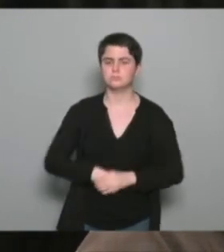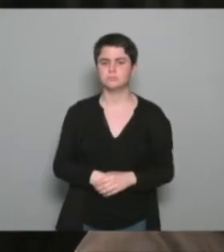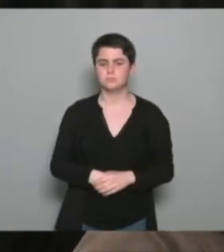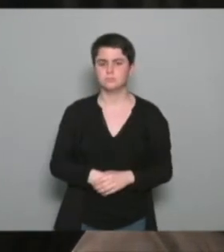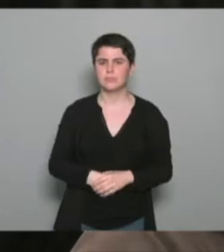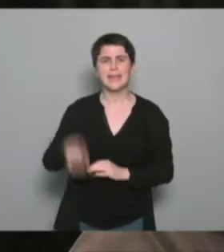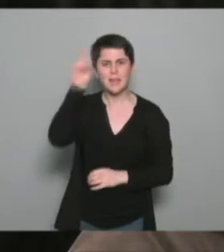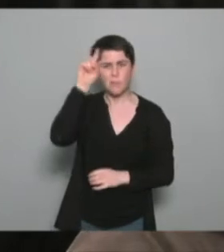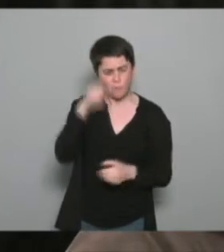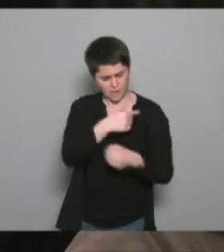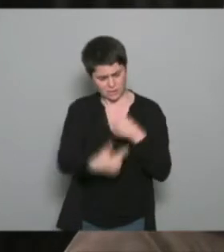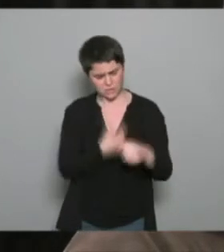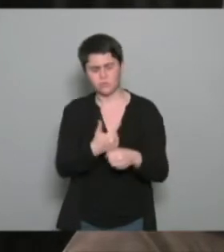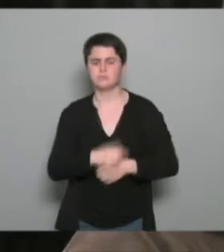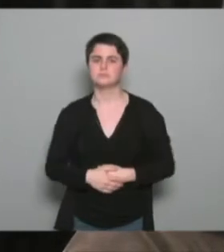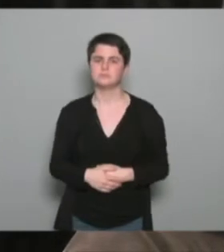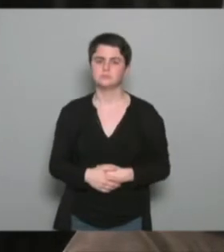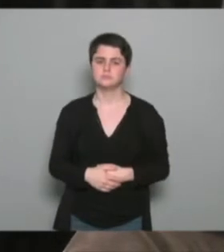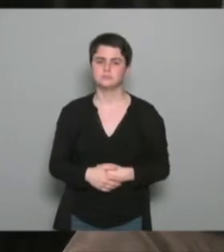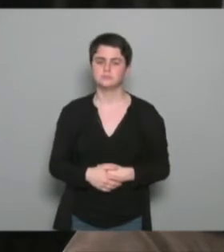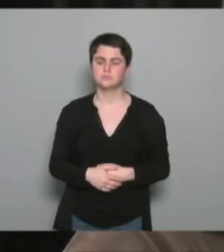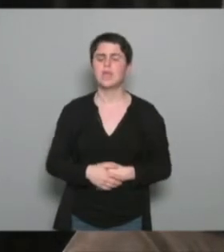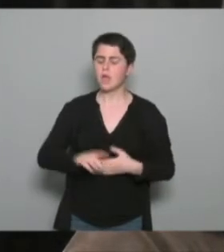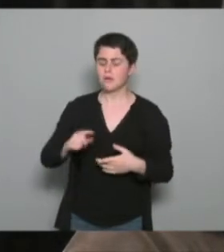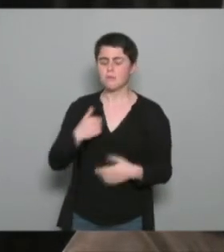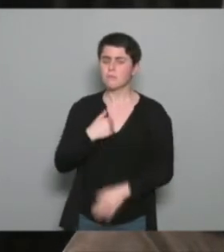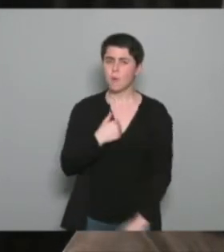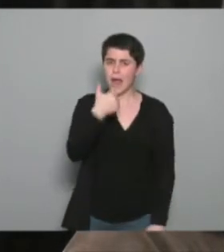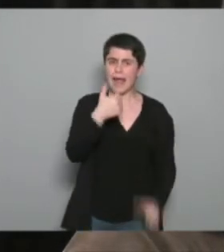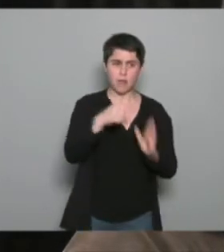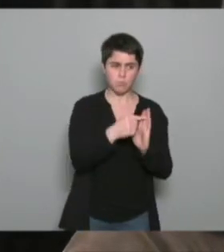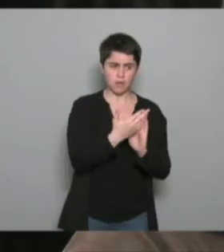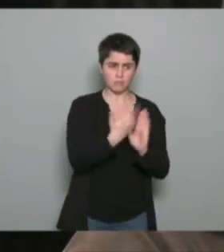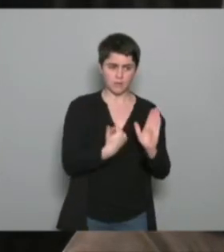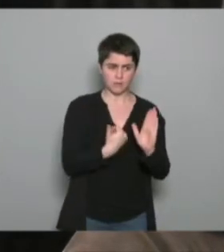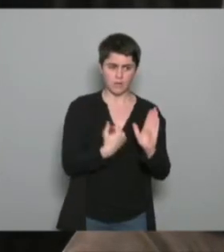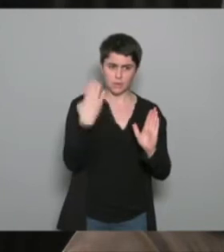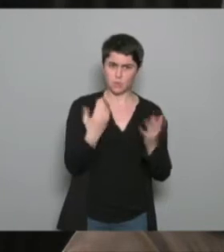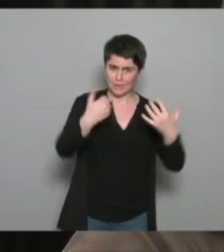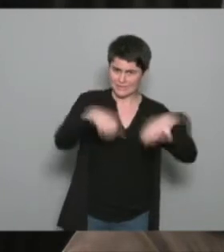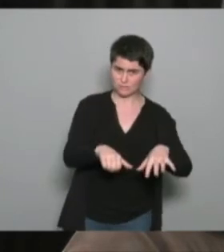-ce qu'on s'est posé la question de savoir pourquoi il faut 2 ans et pourquoi quand je perds 1 point il me faut que 6 mois